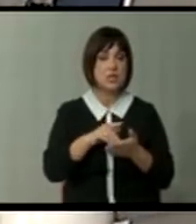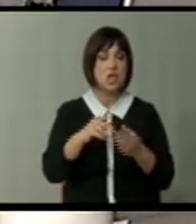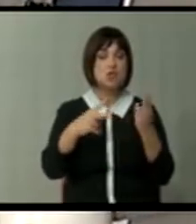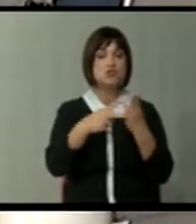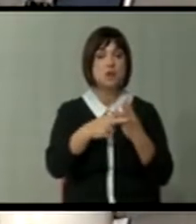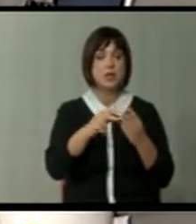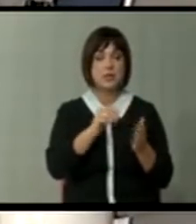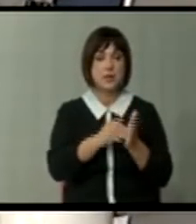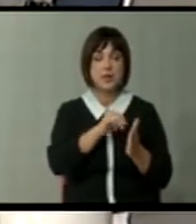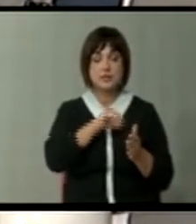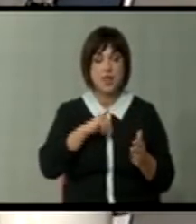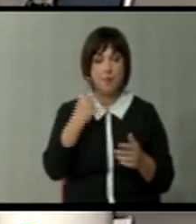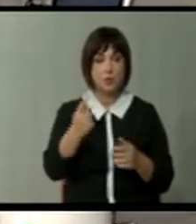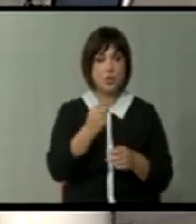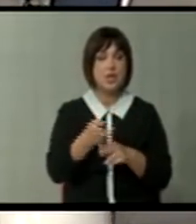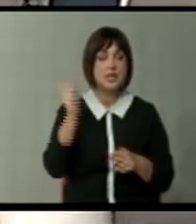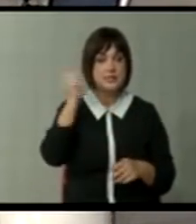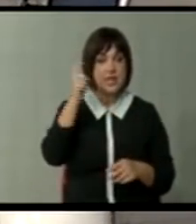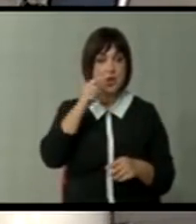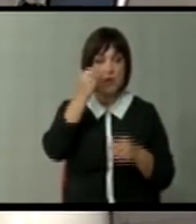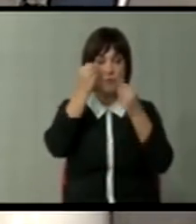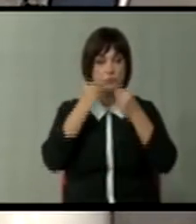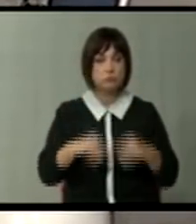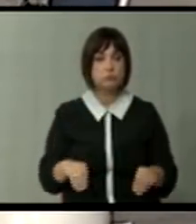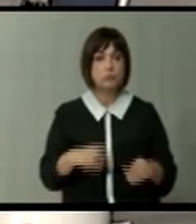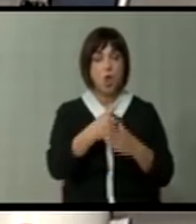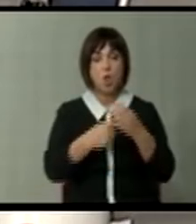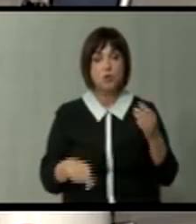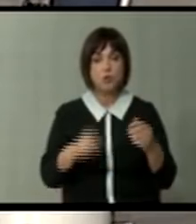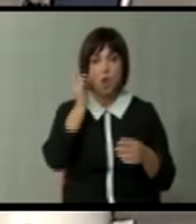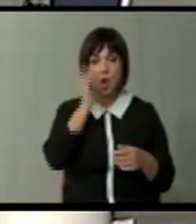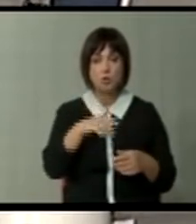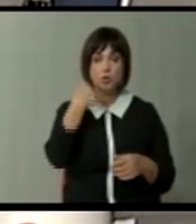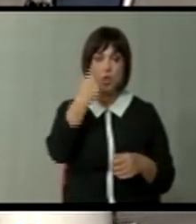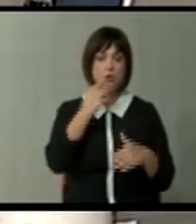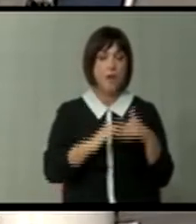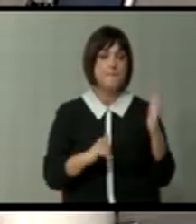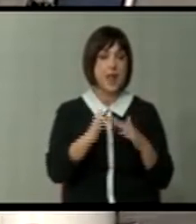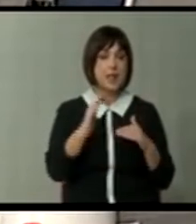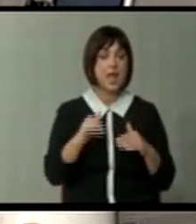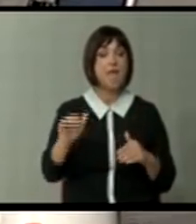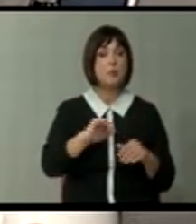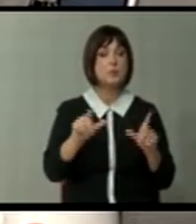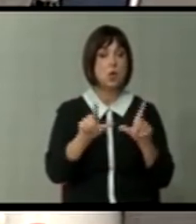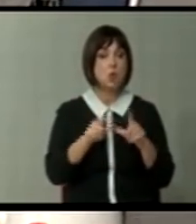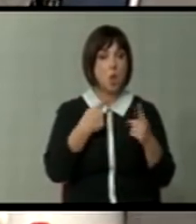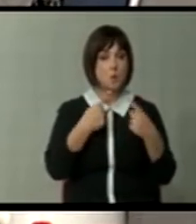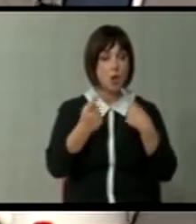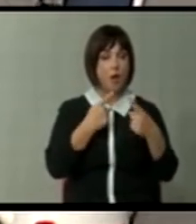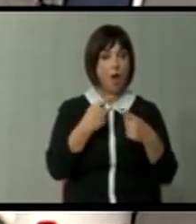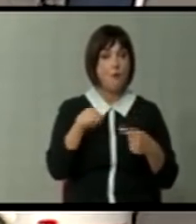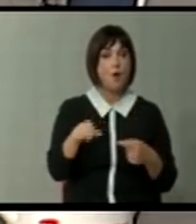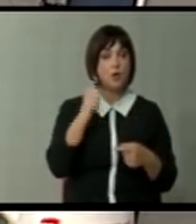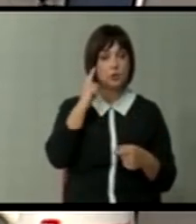треба да го решава тоа. Не може. Секој ден тонеме во лошите лични практики. Европската унија и преговорите под